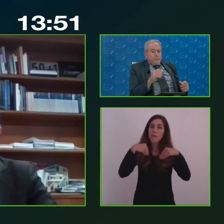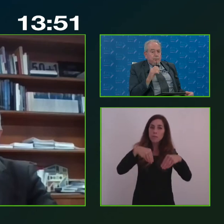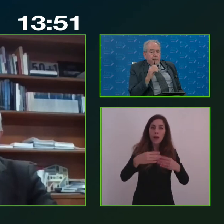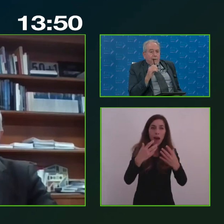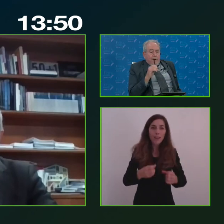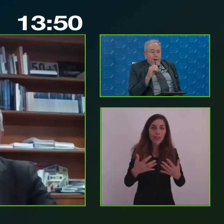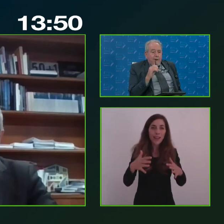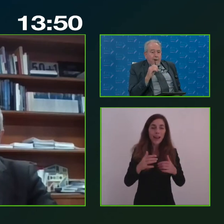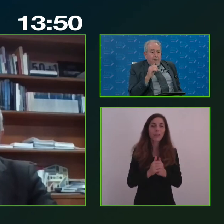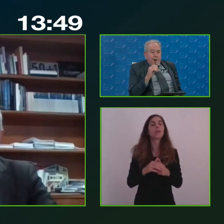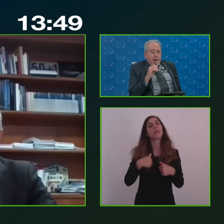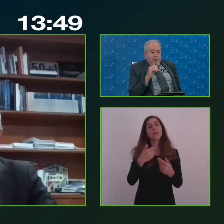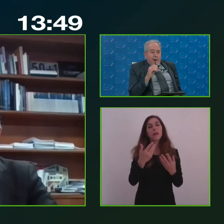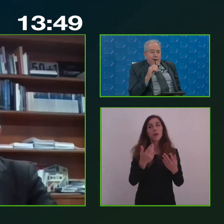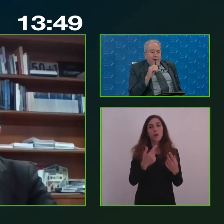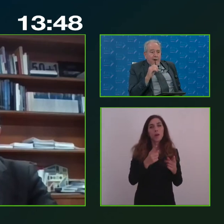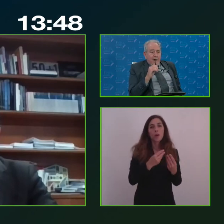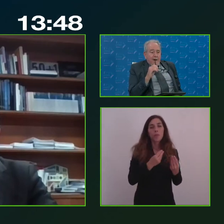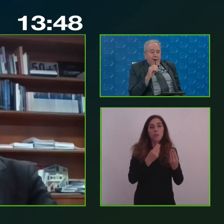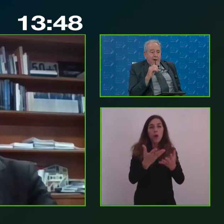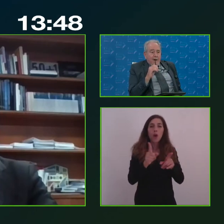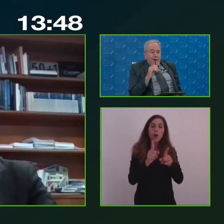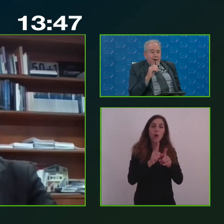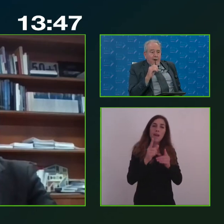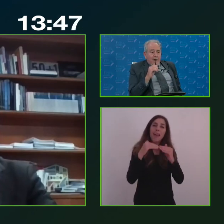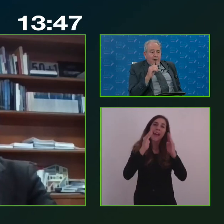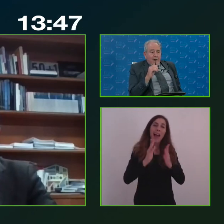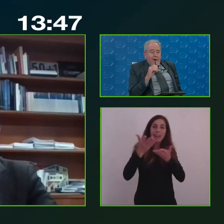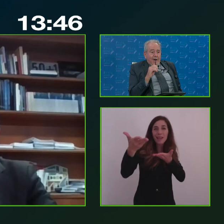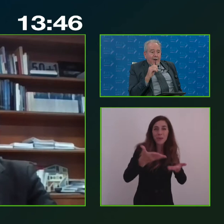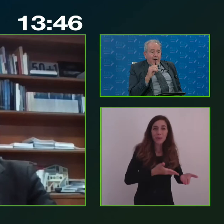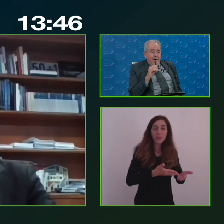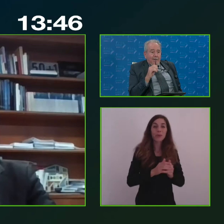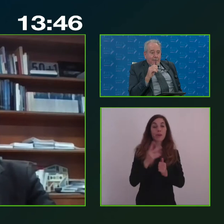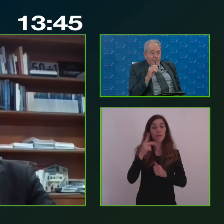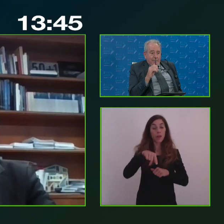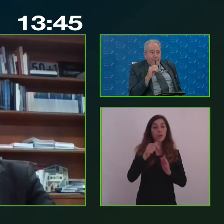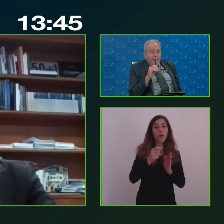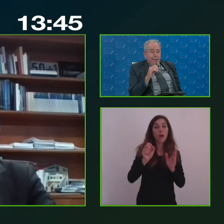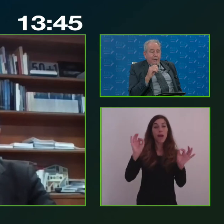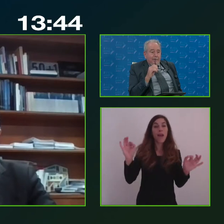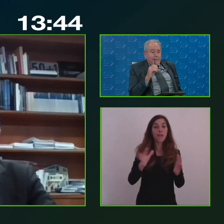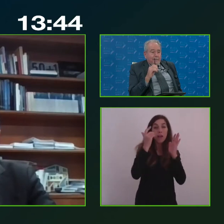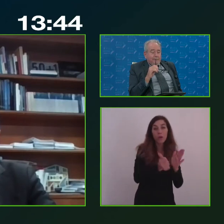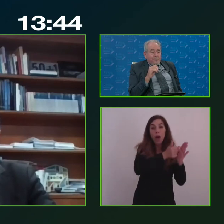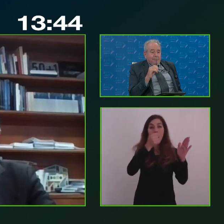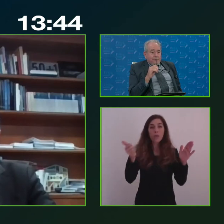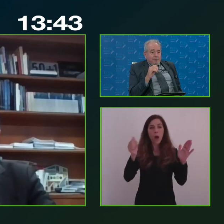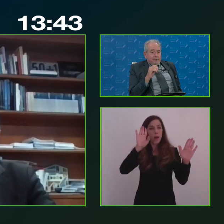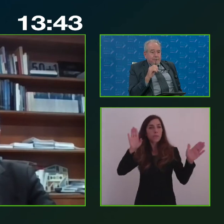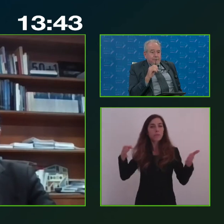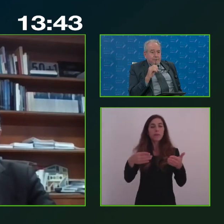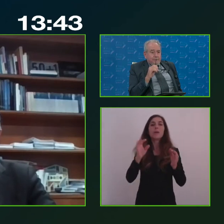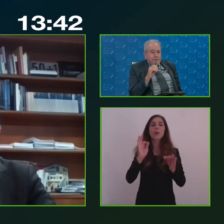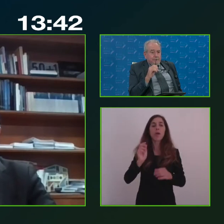po' gli onori di casa, visto che questo è l'evento annuale di uno dei due programmi operativi gestiti direttamente dall